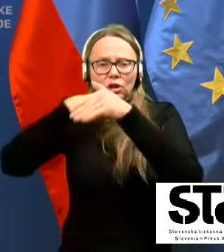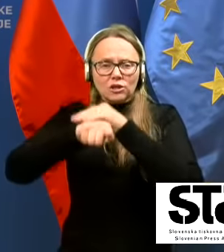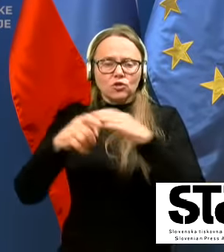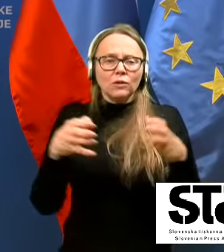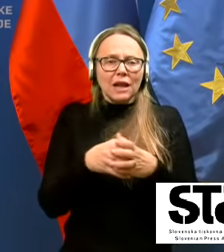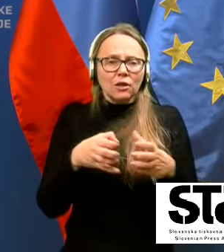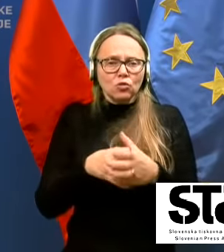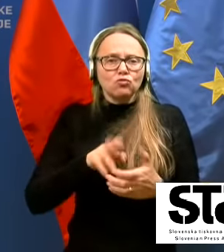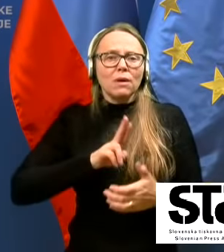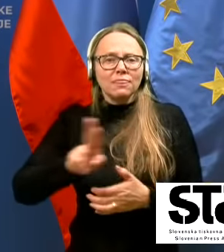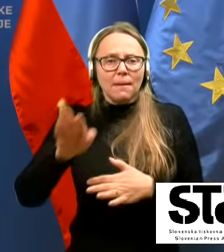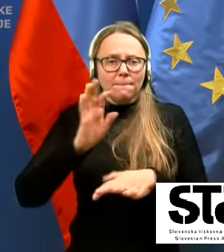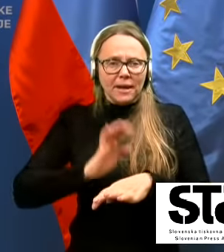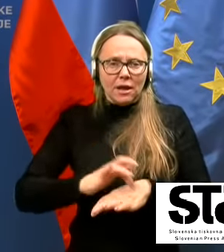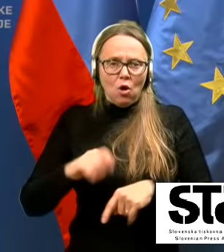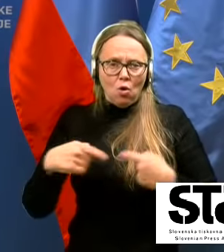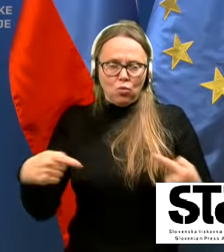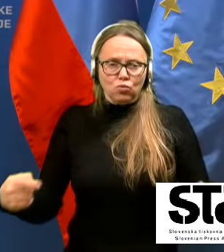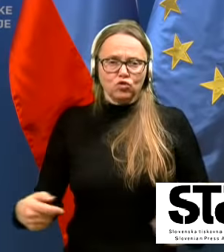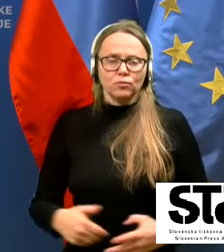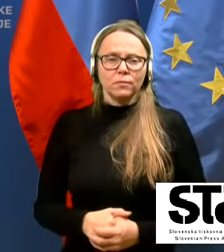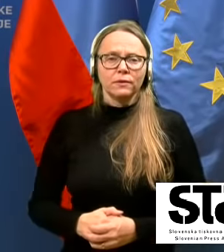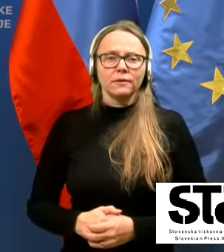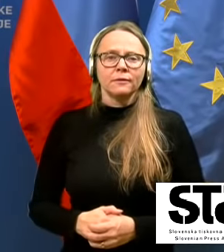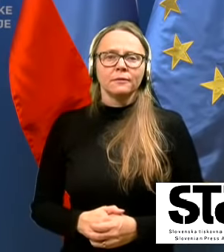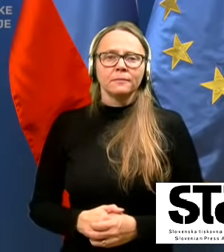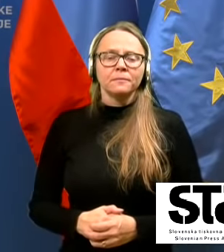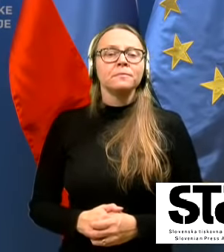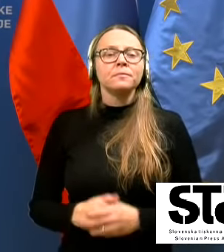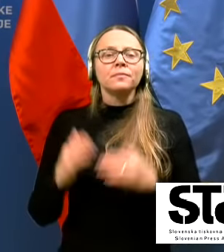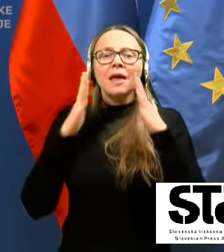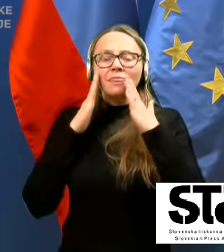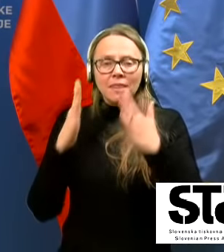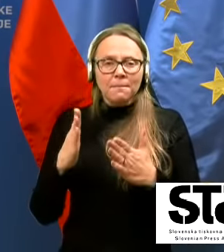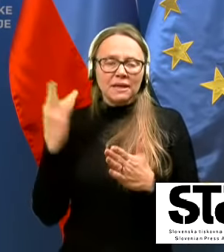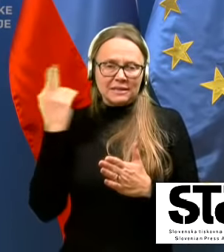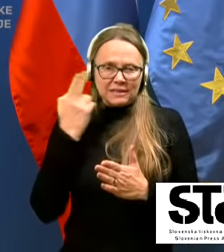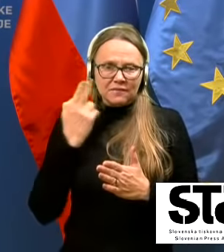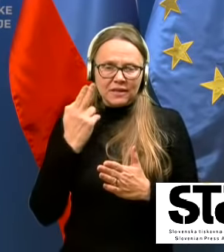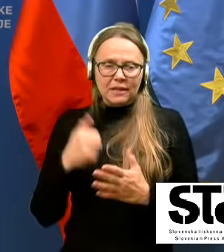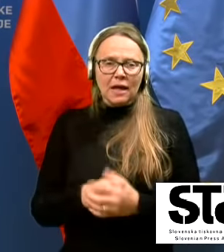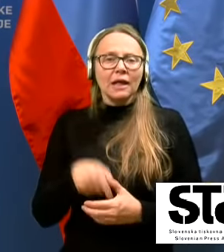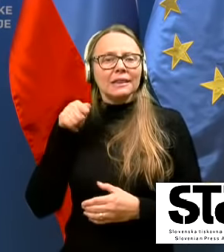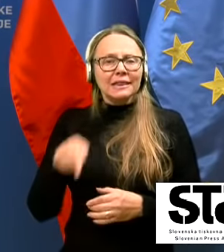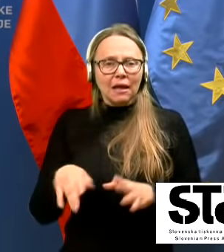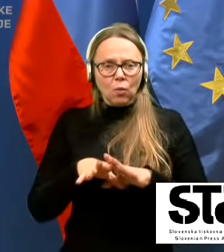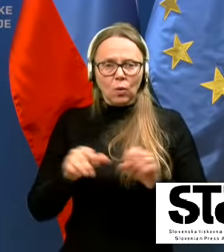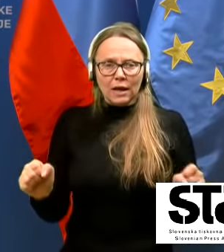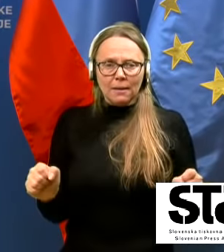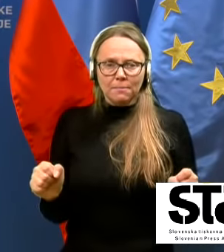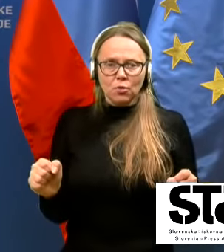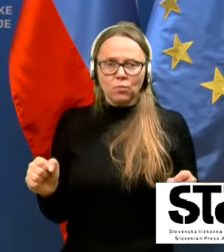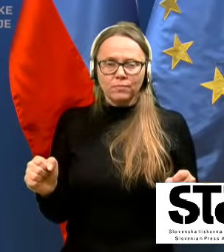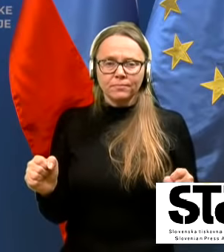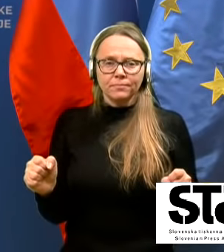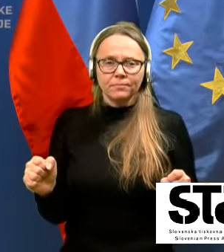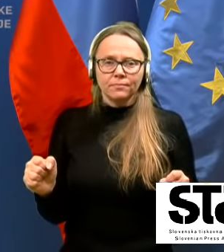naprej okužb. In namen je sveda teh ukrepov,